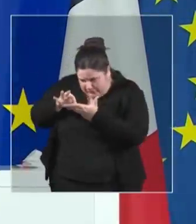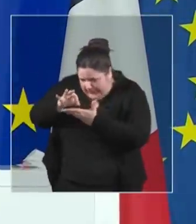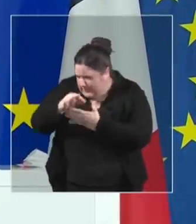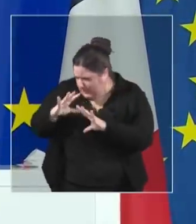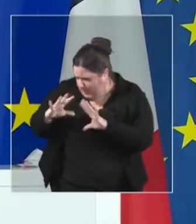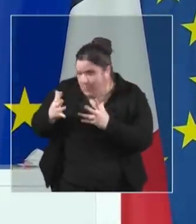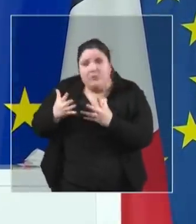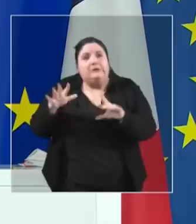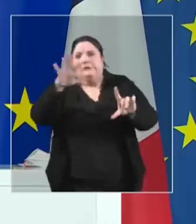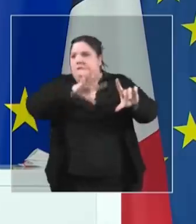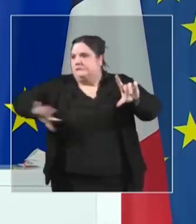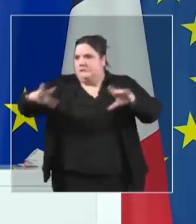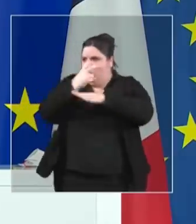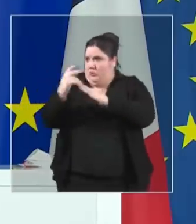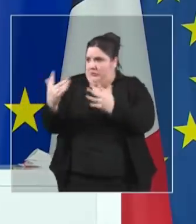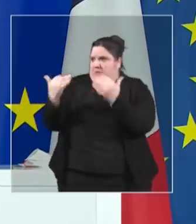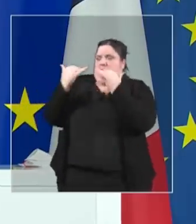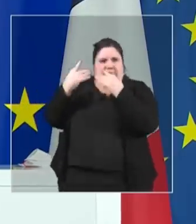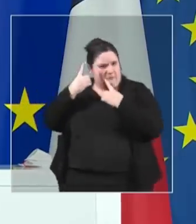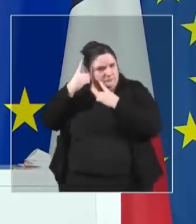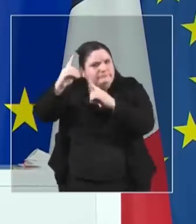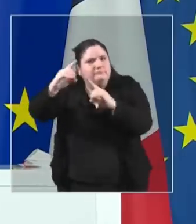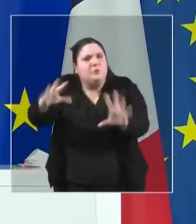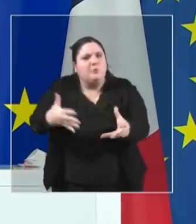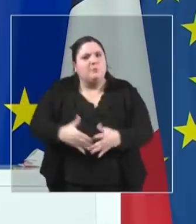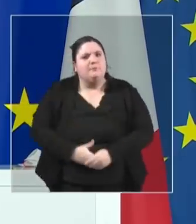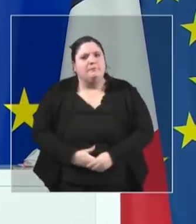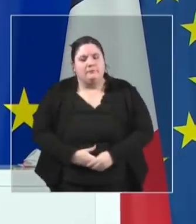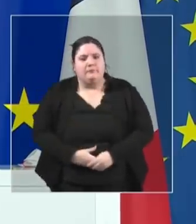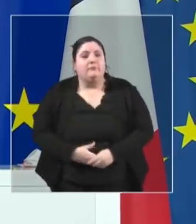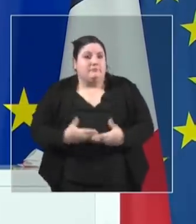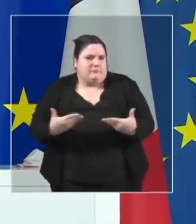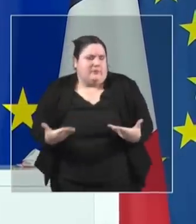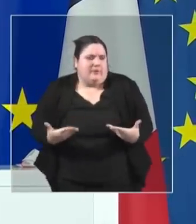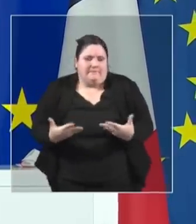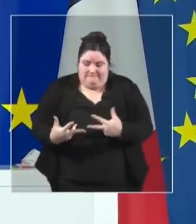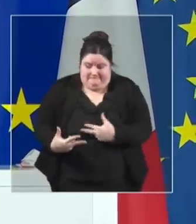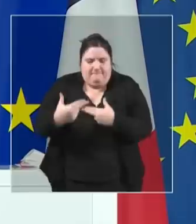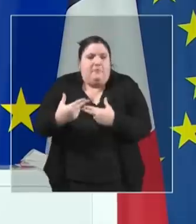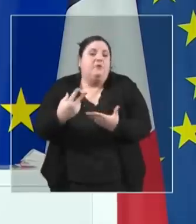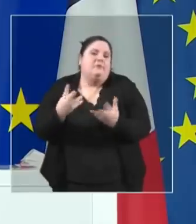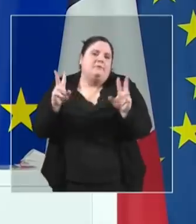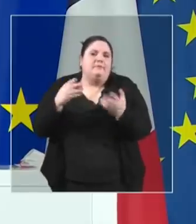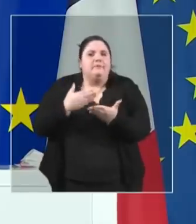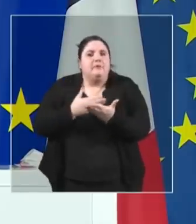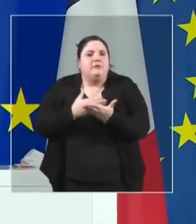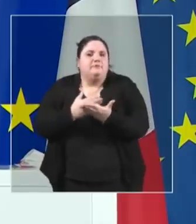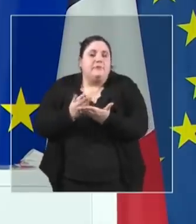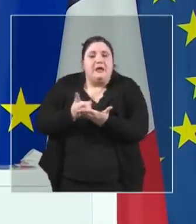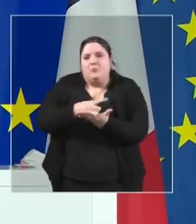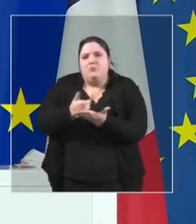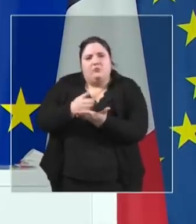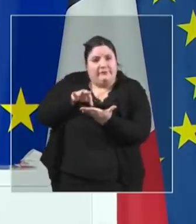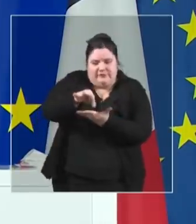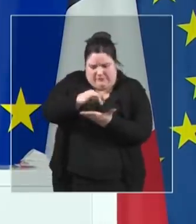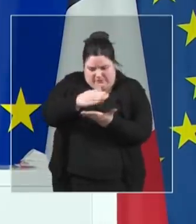sera à cet égard un moment de définition de ce que nous avons appelé la boussole stratégique, c'est-à-dire un livre blanc européen